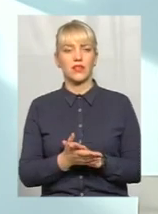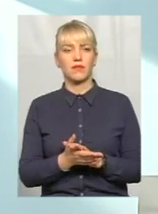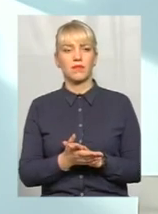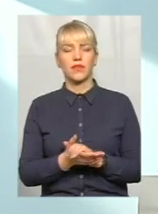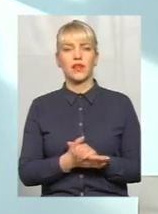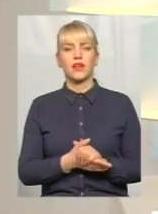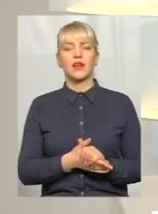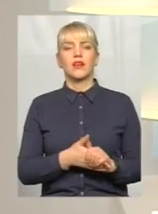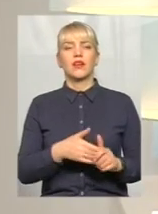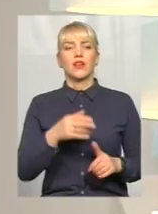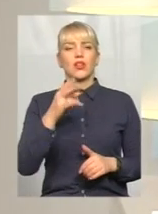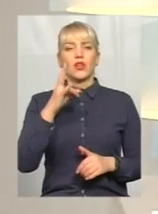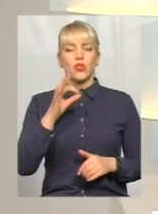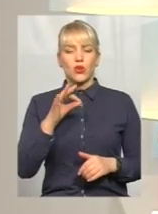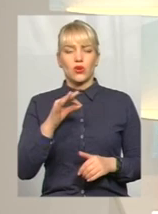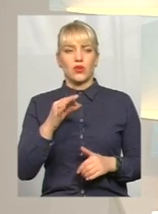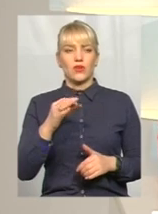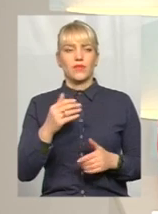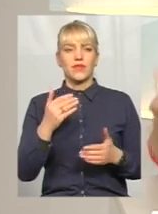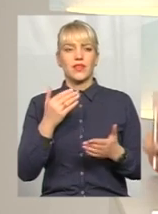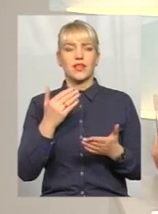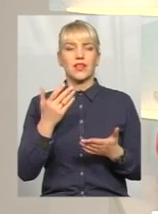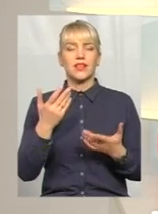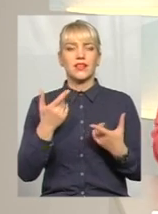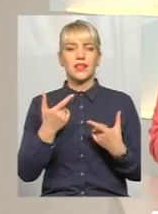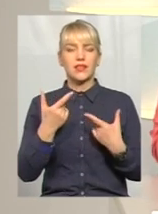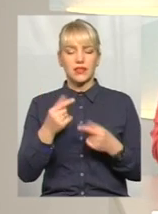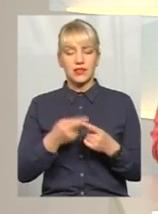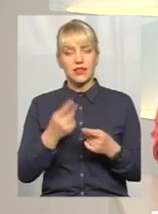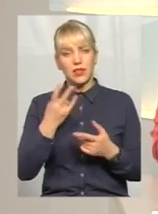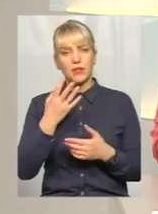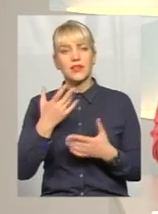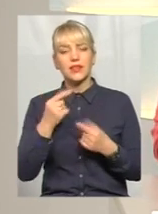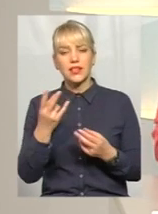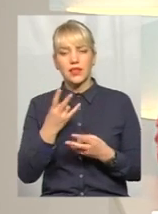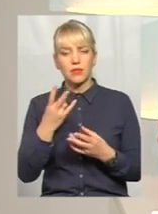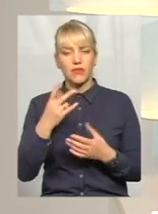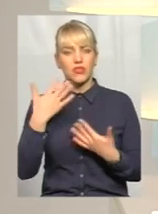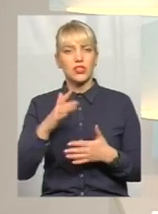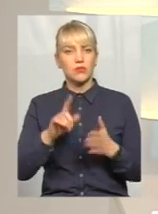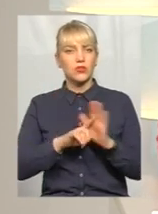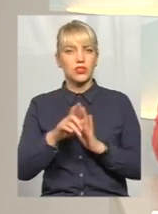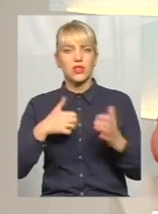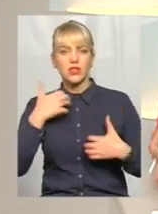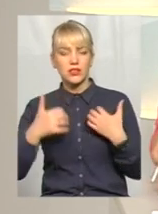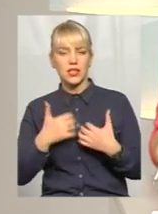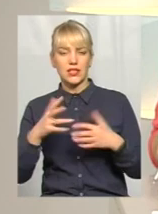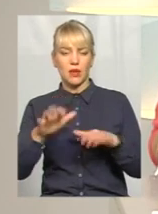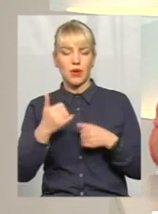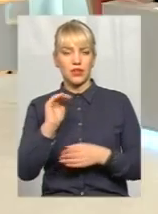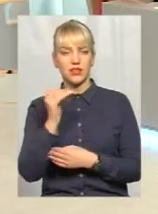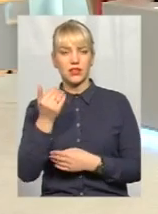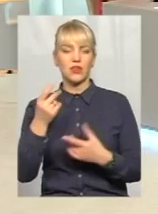грань, вона тонка. Де межа, коли потрібно бити на сполох і забирати дитину з сім'ї, а коли просто потрібно допомогти